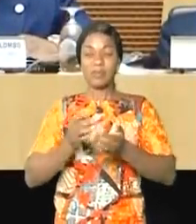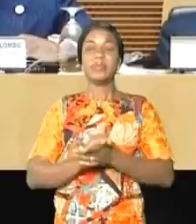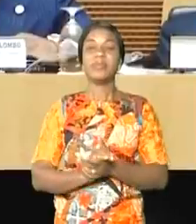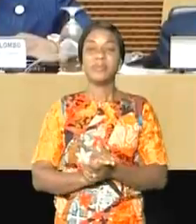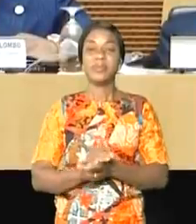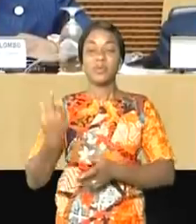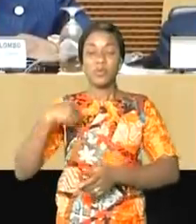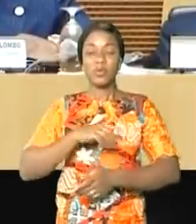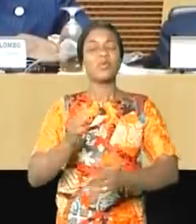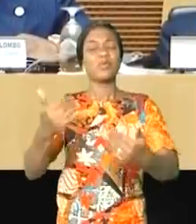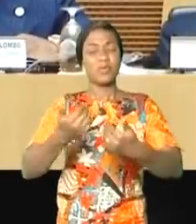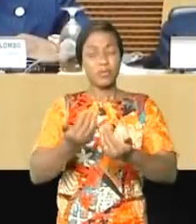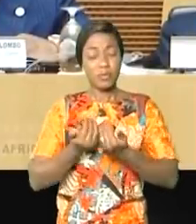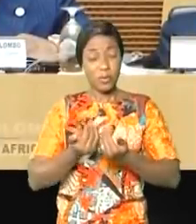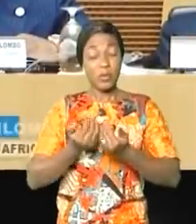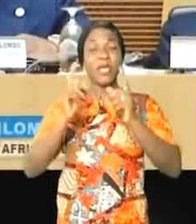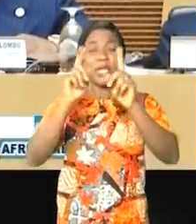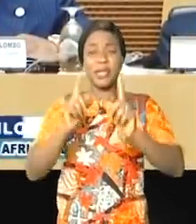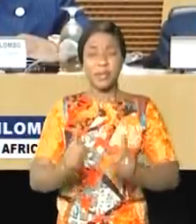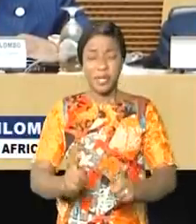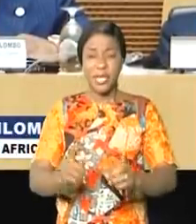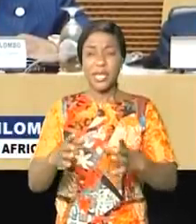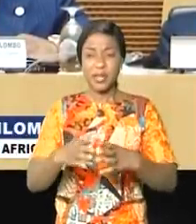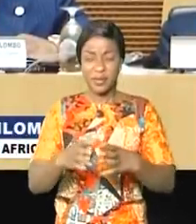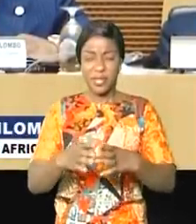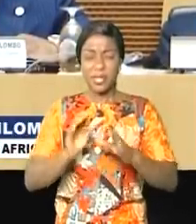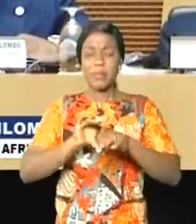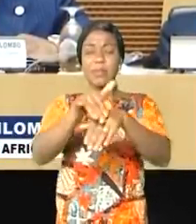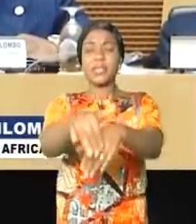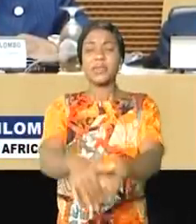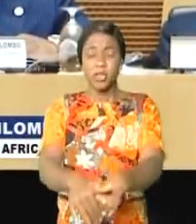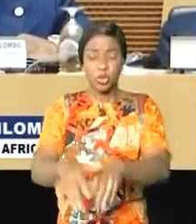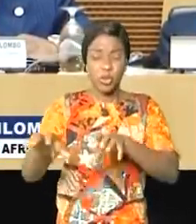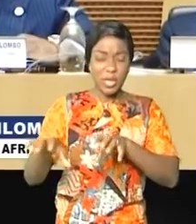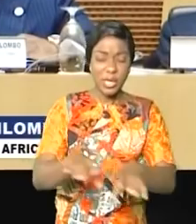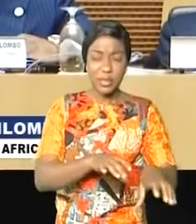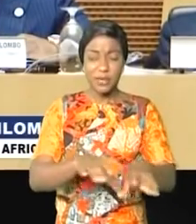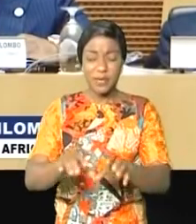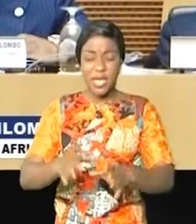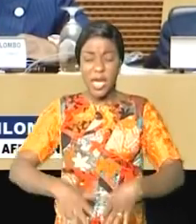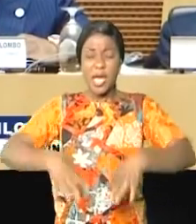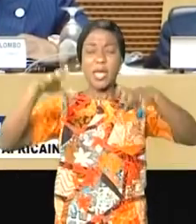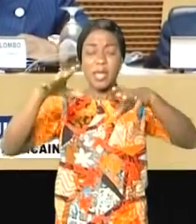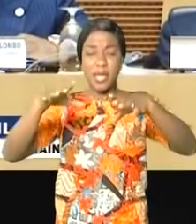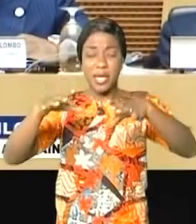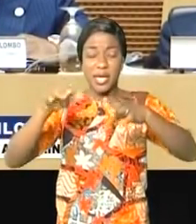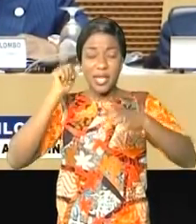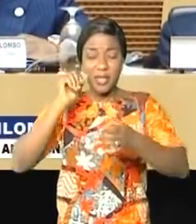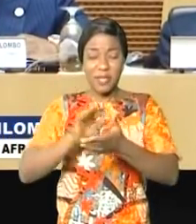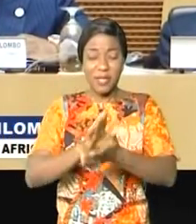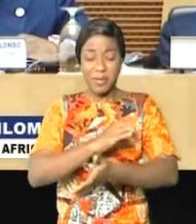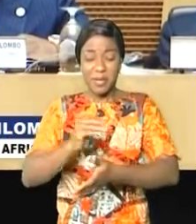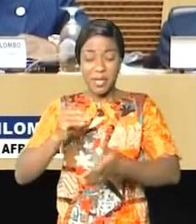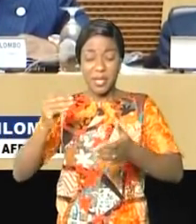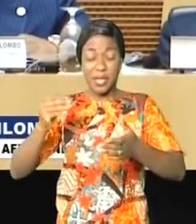Nous voulons en effet une Afrique avec une participation active et massive des femmes et des